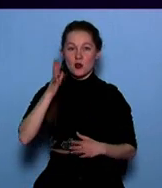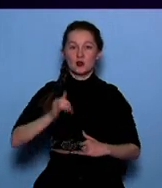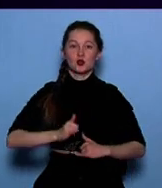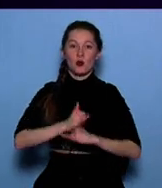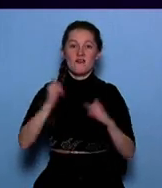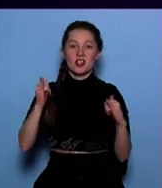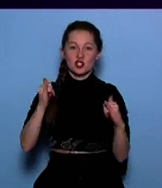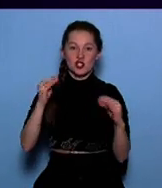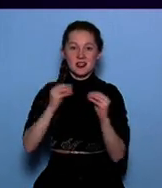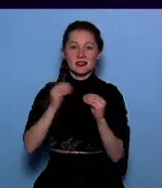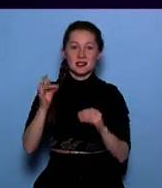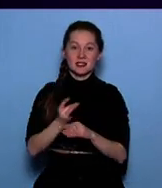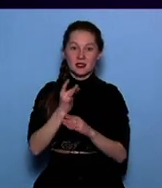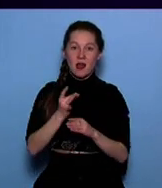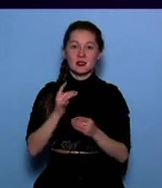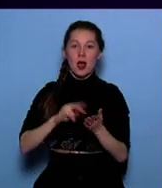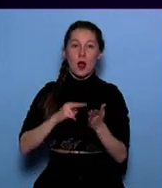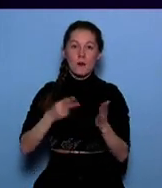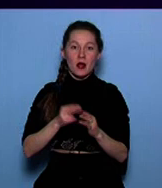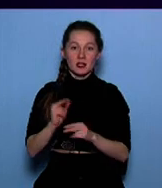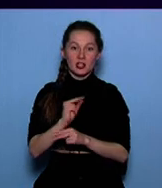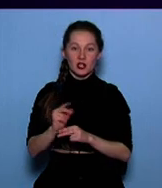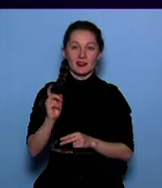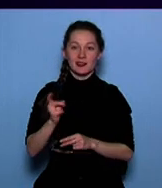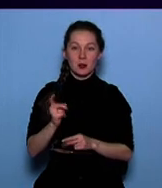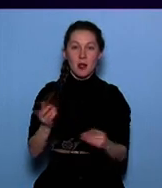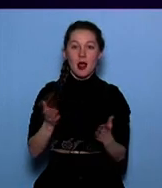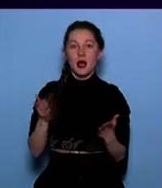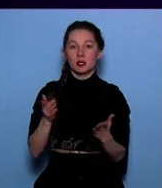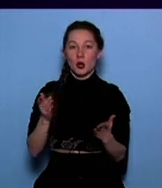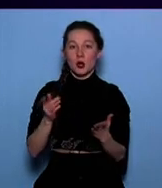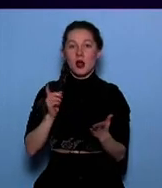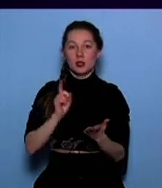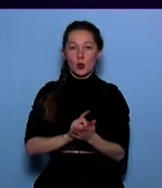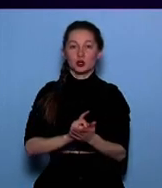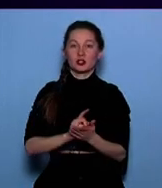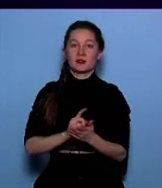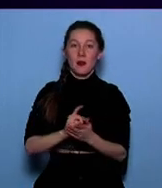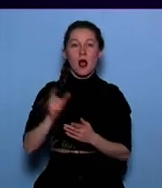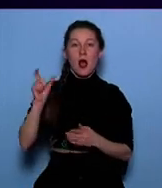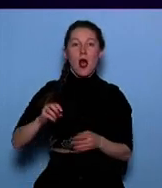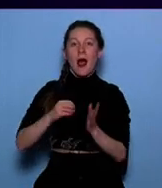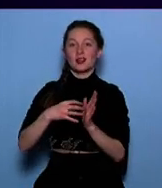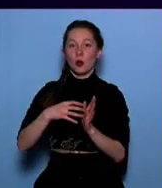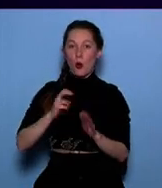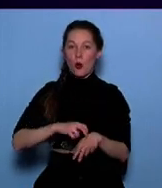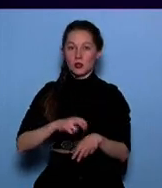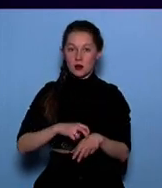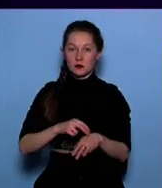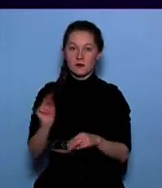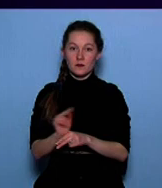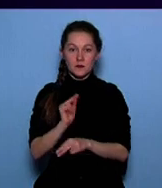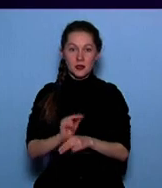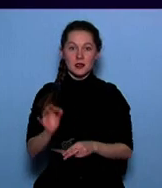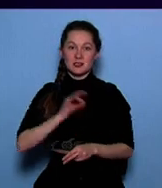схем химиотерапии, которые можно будет и которые должен будет онколог применять, внедряя индивидуальный подход